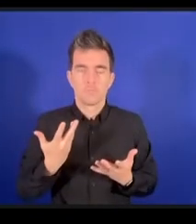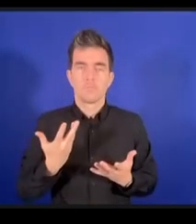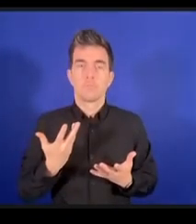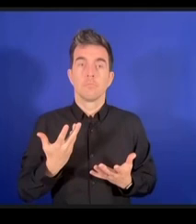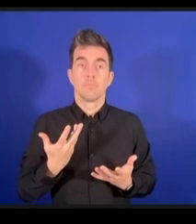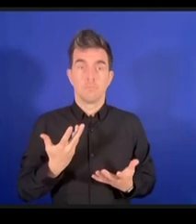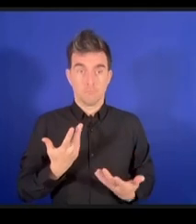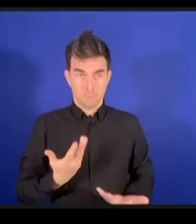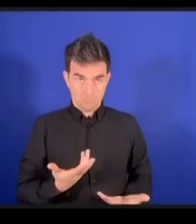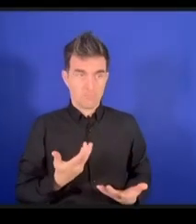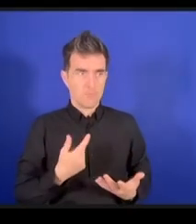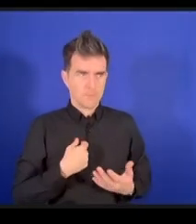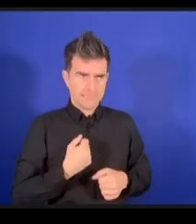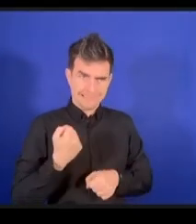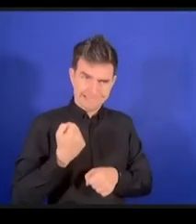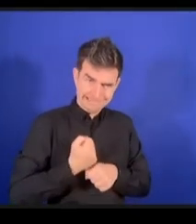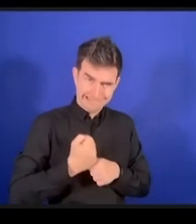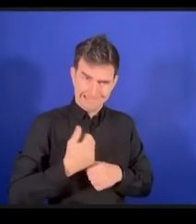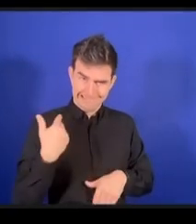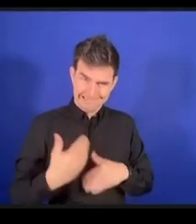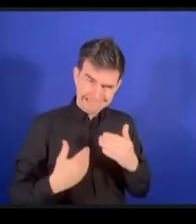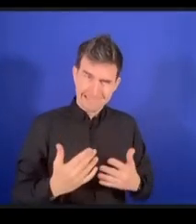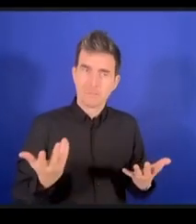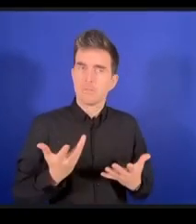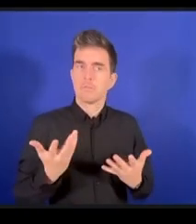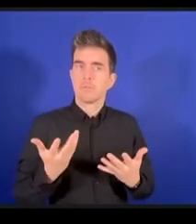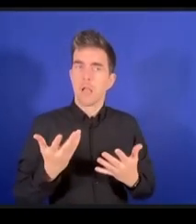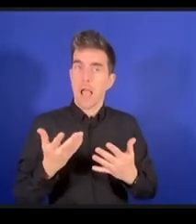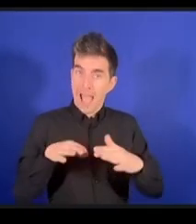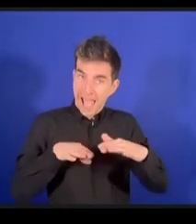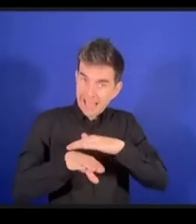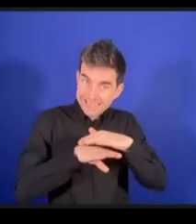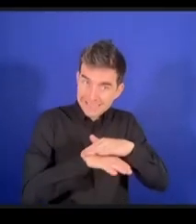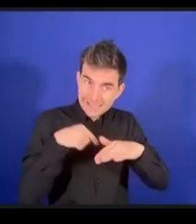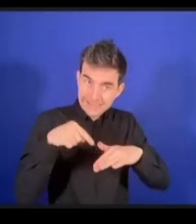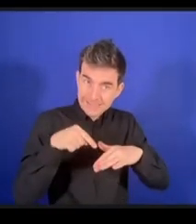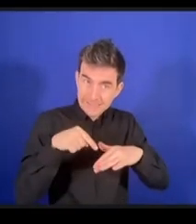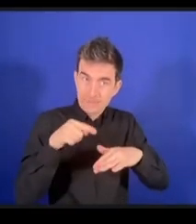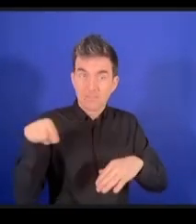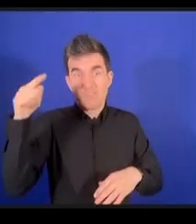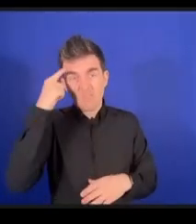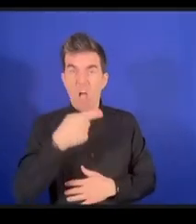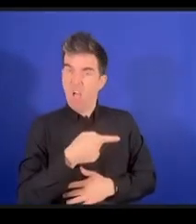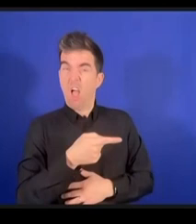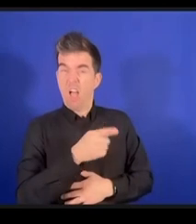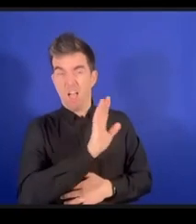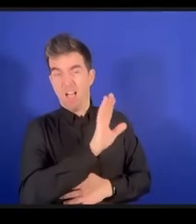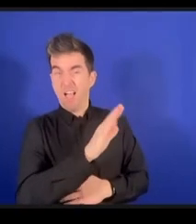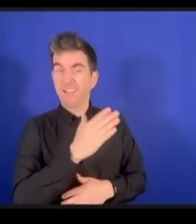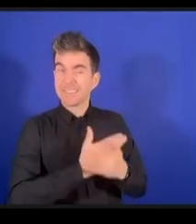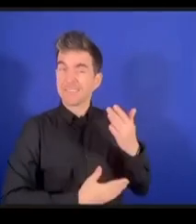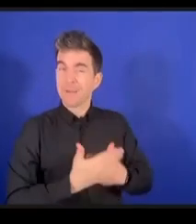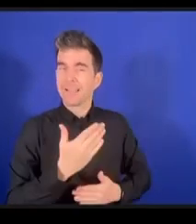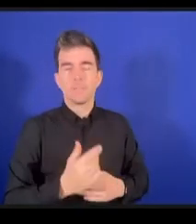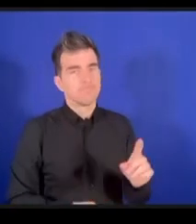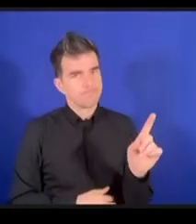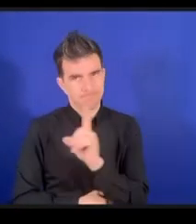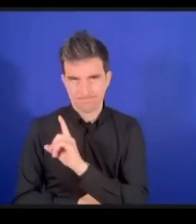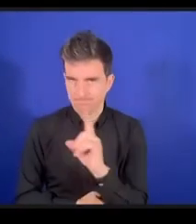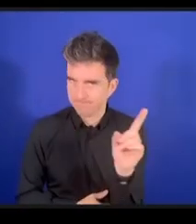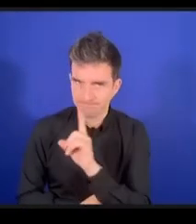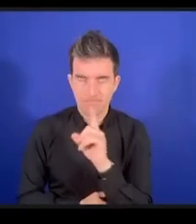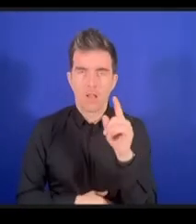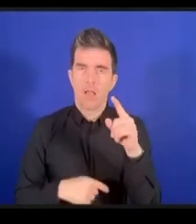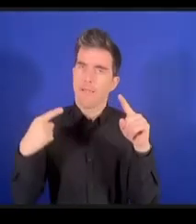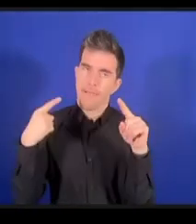disant que si le travail est effectué ce sera bénéfique pour les personnes présentant un handicap c'est un